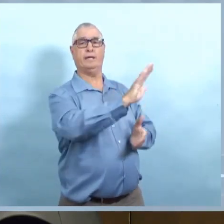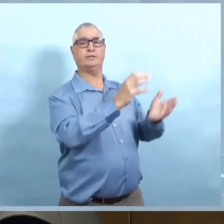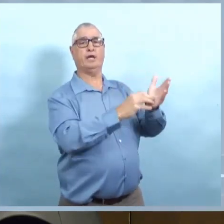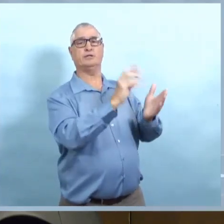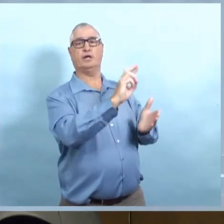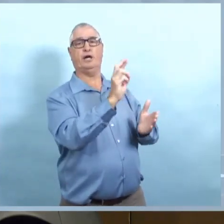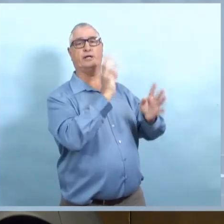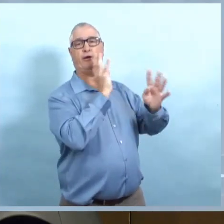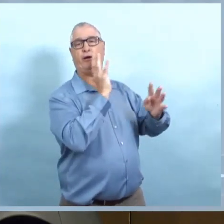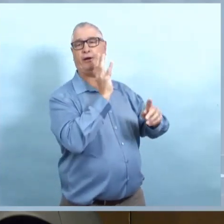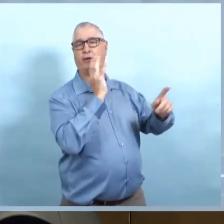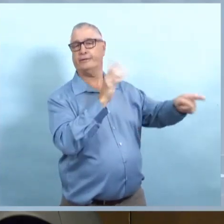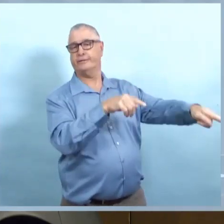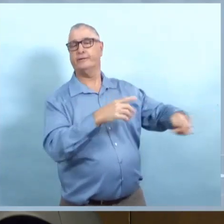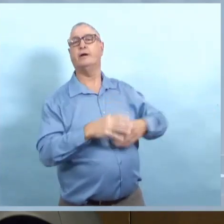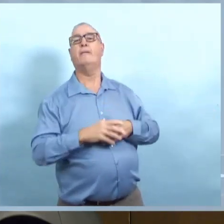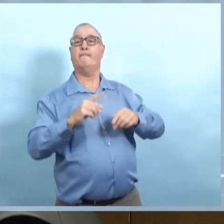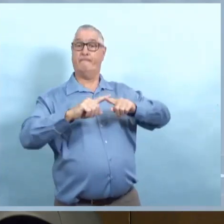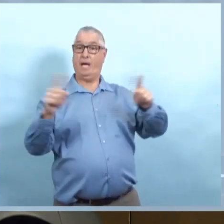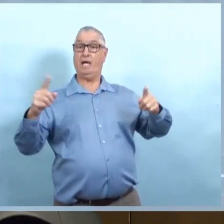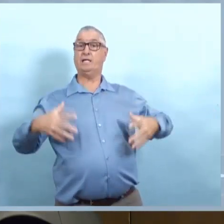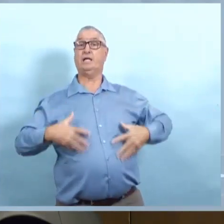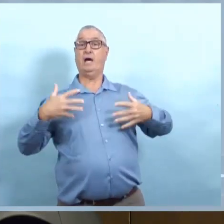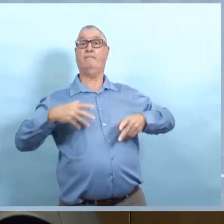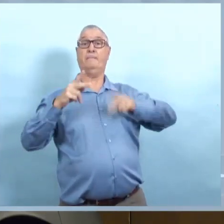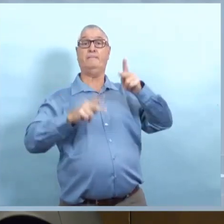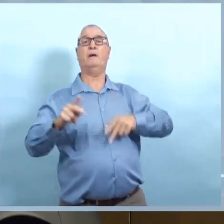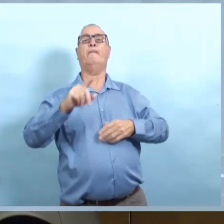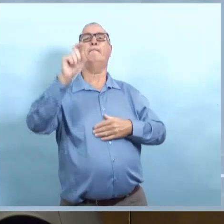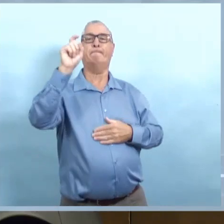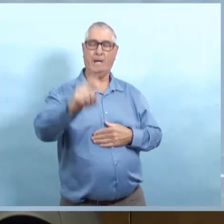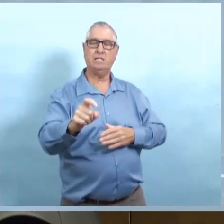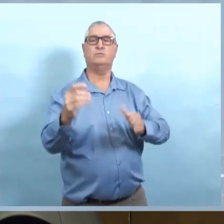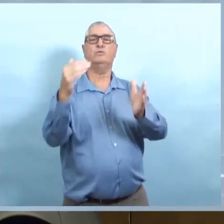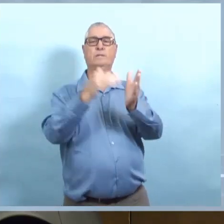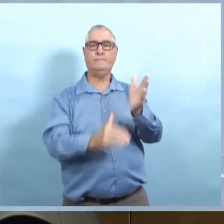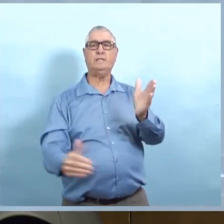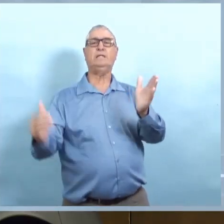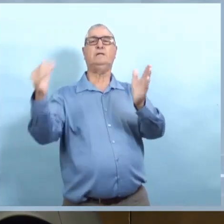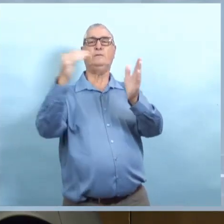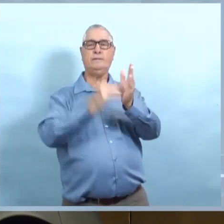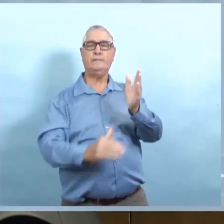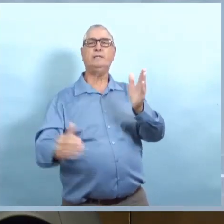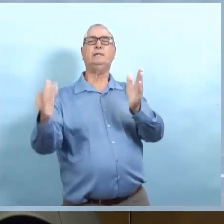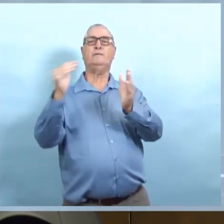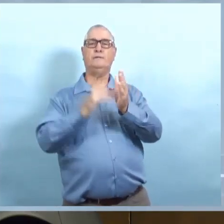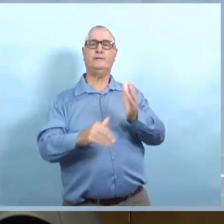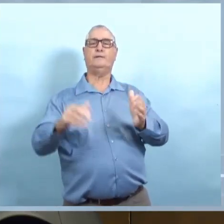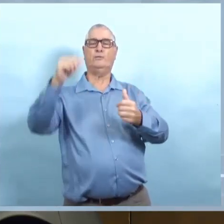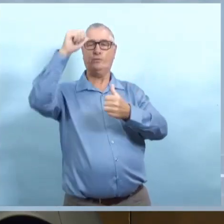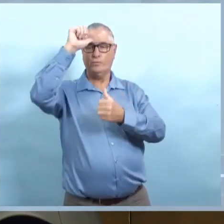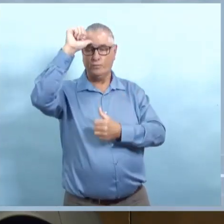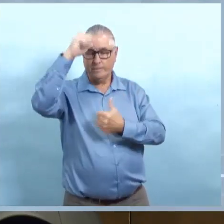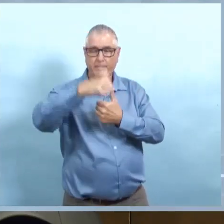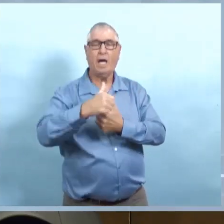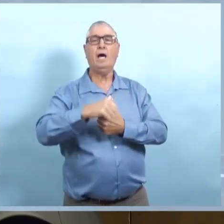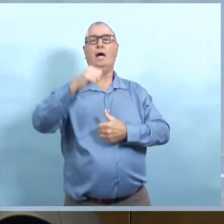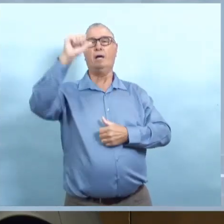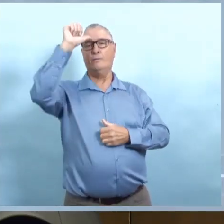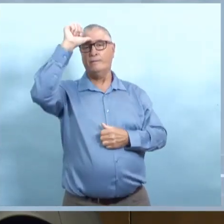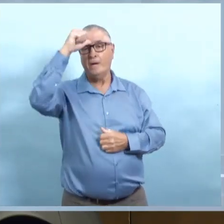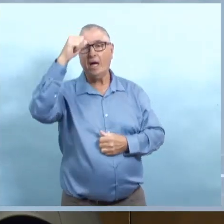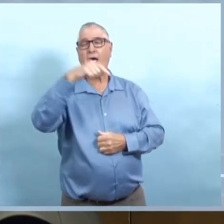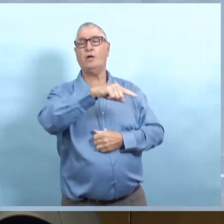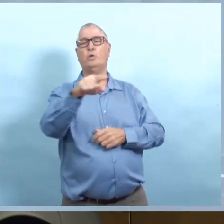est entendu par les plus jeunes? Est-ce qu quelque chose qu'on peut faire pour l'améliorer? Alors, je confirme ce qu'a dit le Dr Roussin. Nous examinons